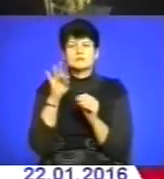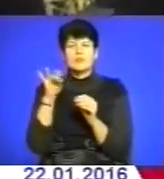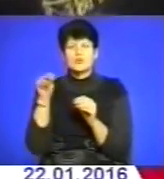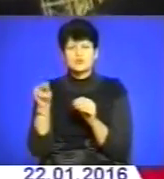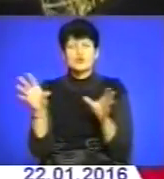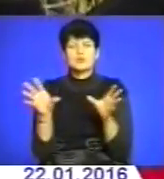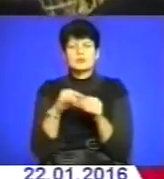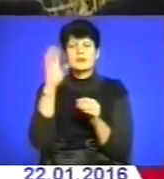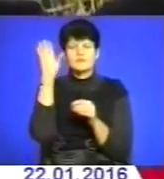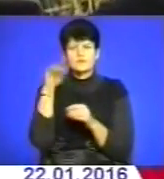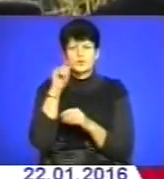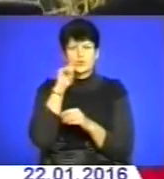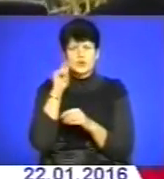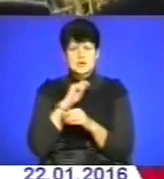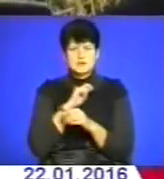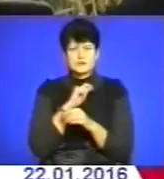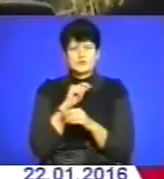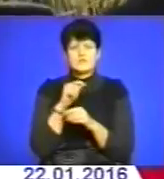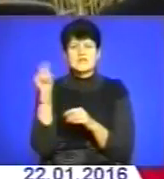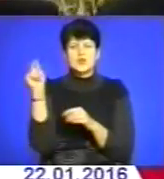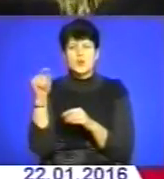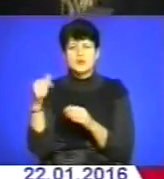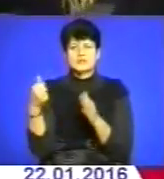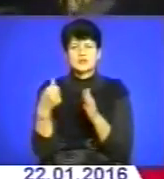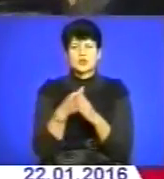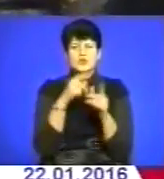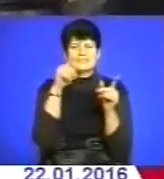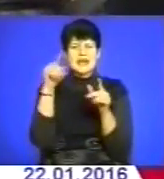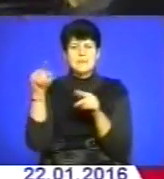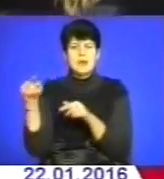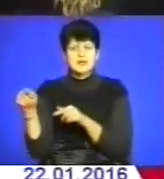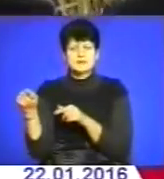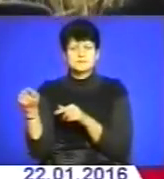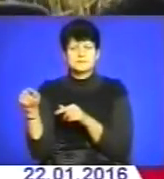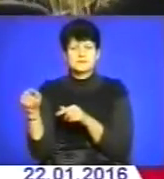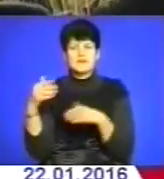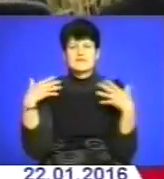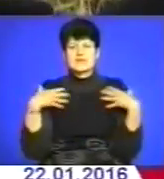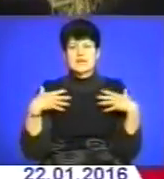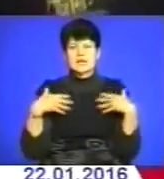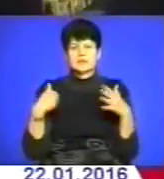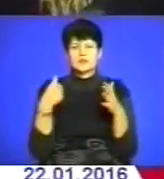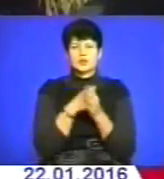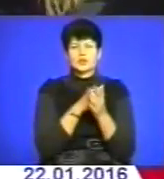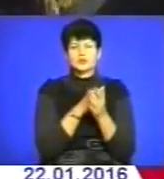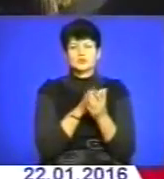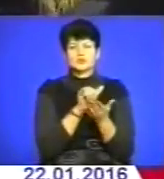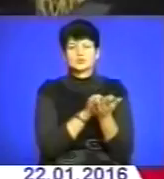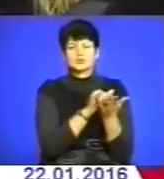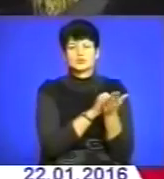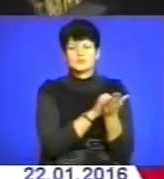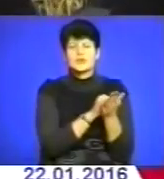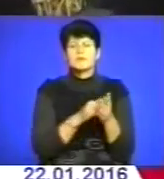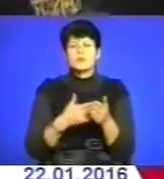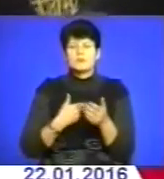'єднаємо цю Україну. Від Луганська до Закарпаття, від Криму до Суму, бо ми